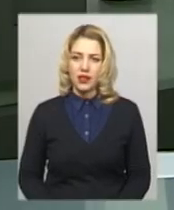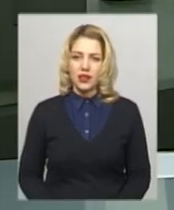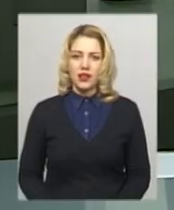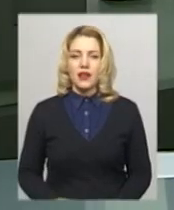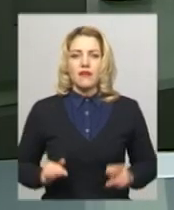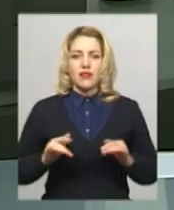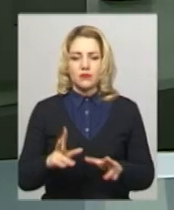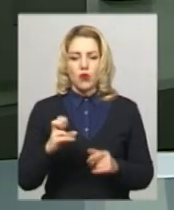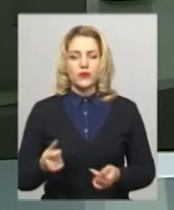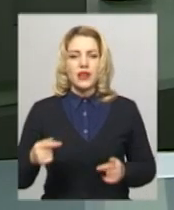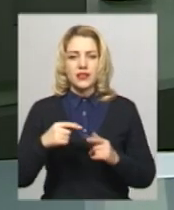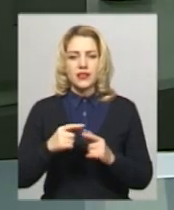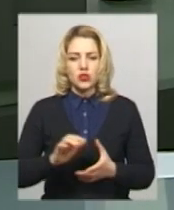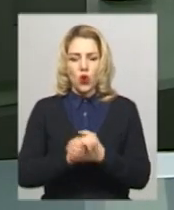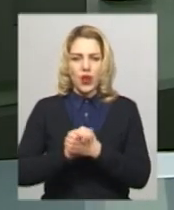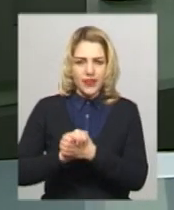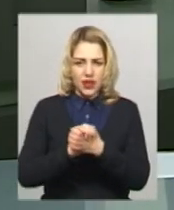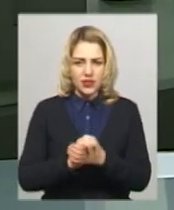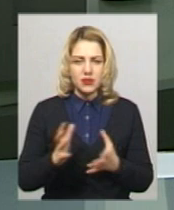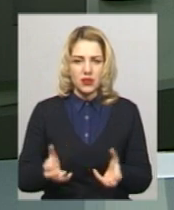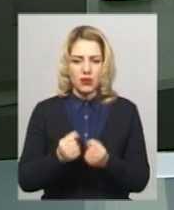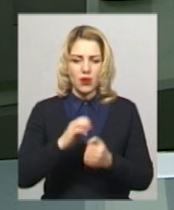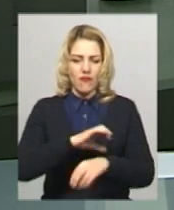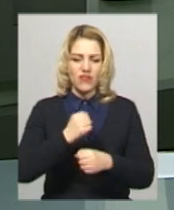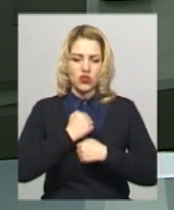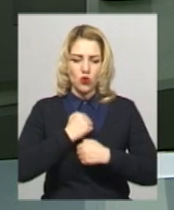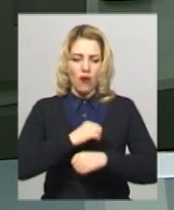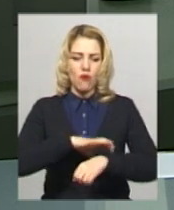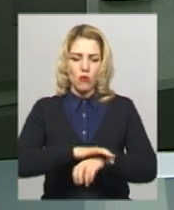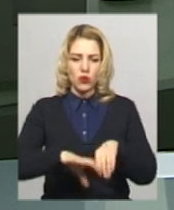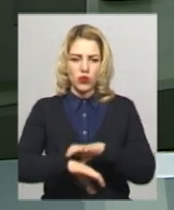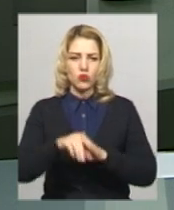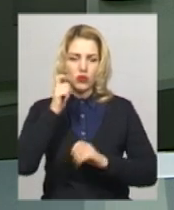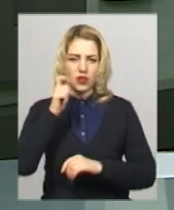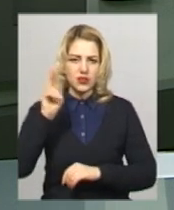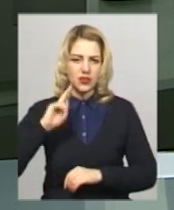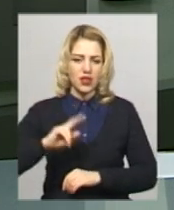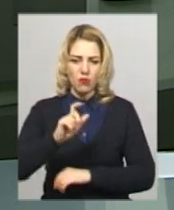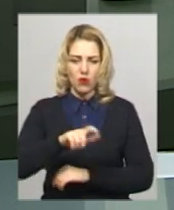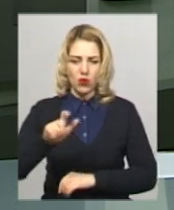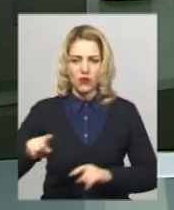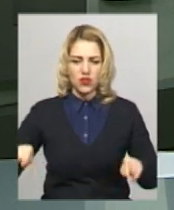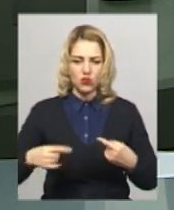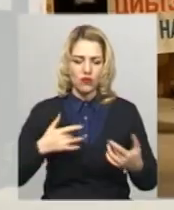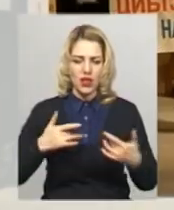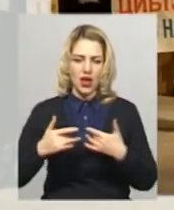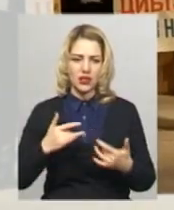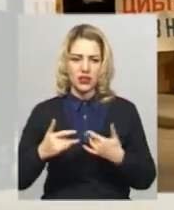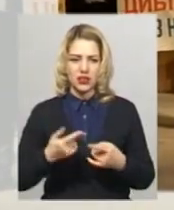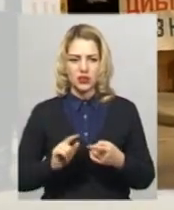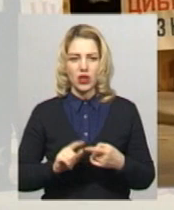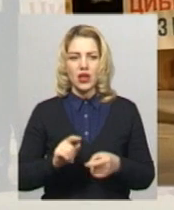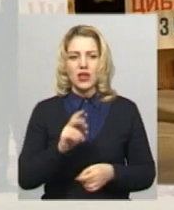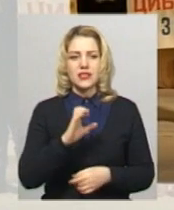Флешмоб на знак солідарності та підтримки військовополонених українських моряків влаштували артисти Хмельницького академічного театру